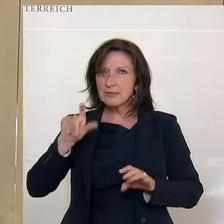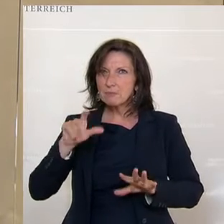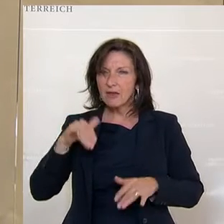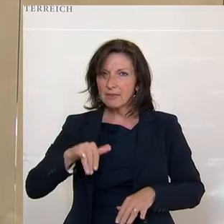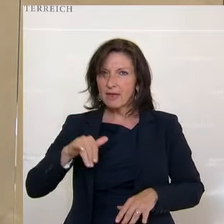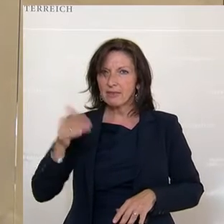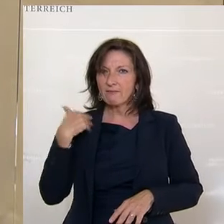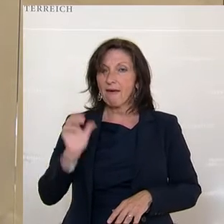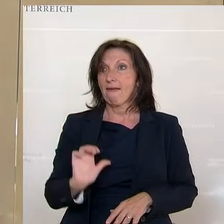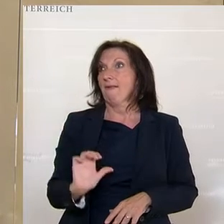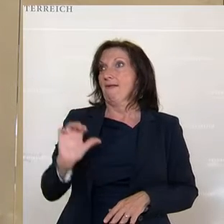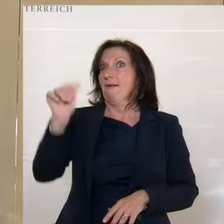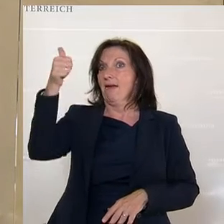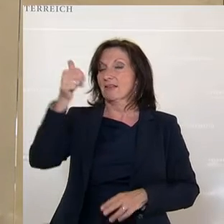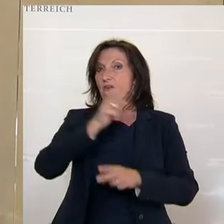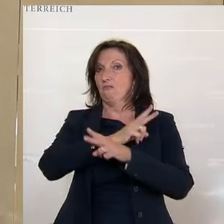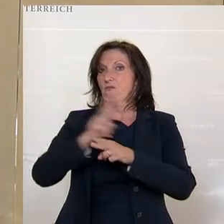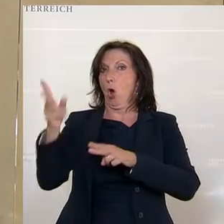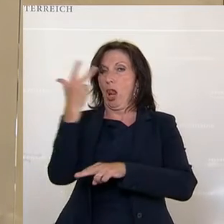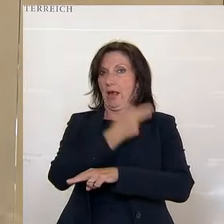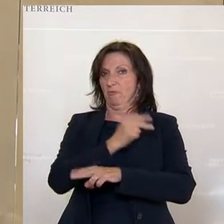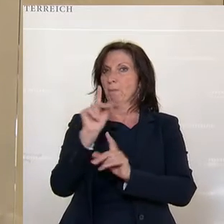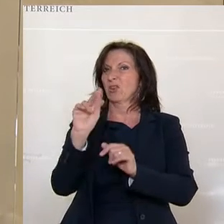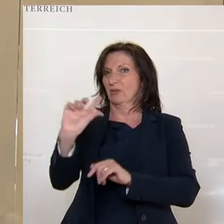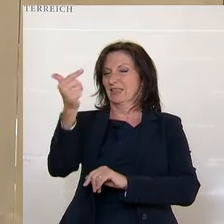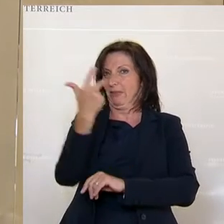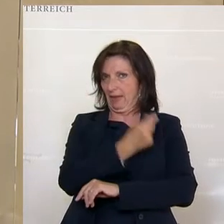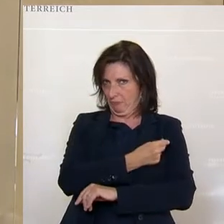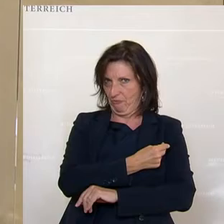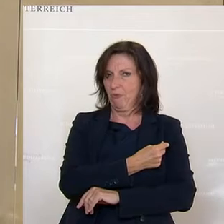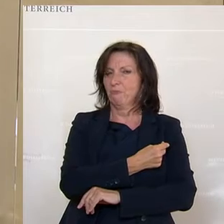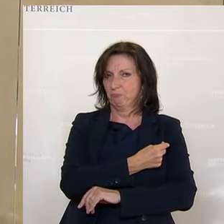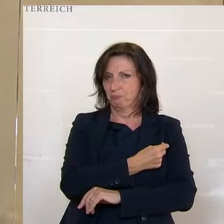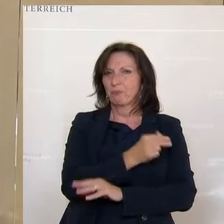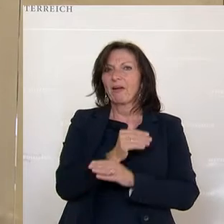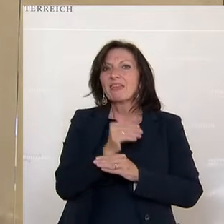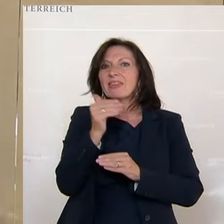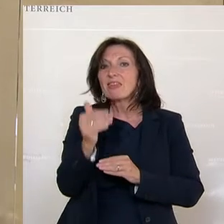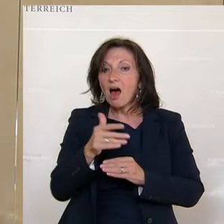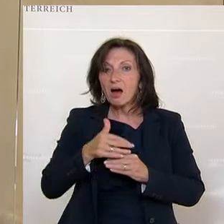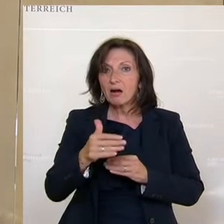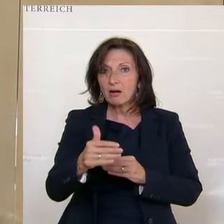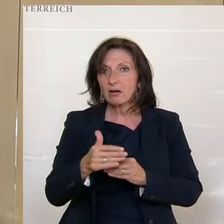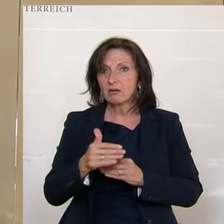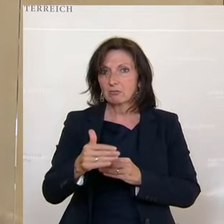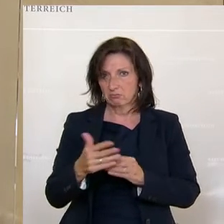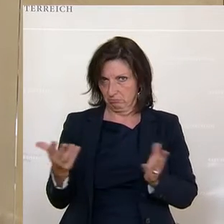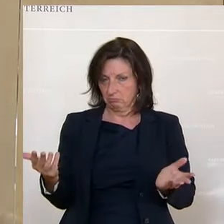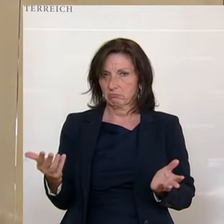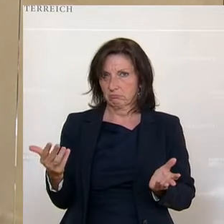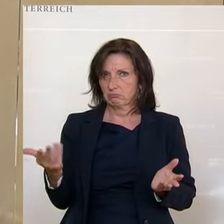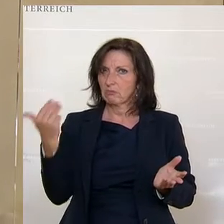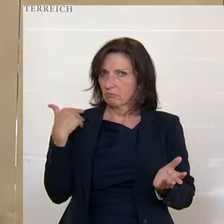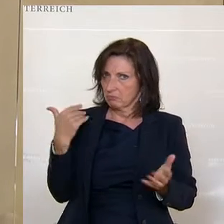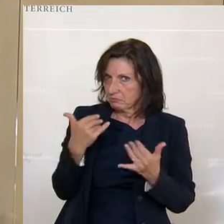hatten wir dann überhaupt die allererste Vollimmunisierung mit einer zweiten Teilimpfung. In den Wochen danach oder in diesen Wochen war es ja